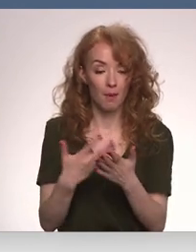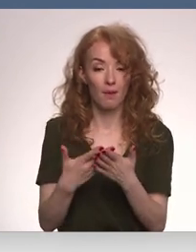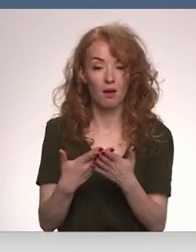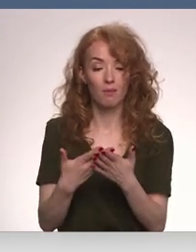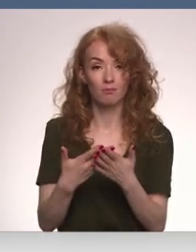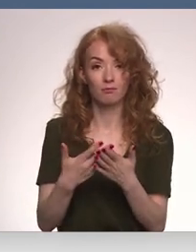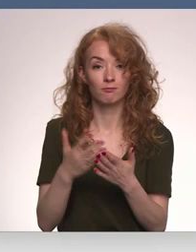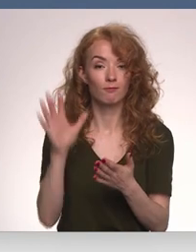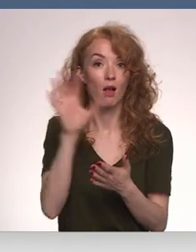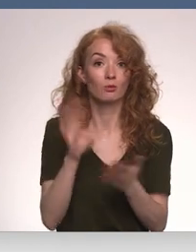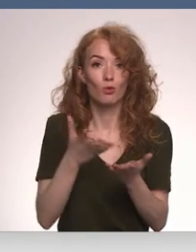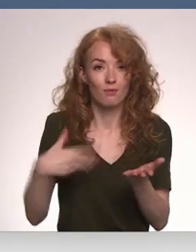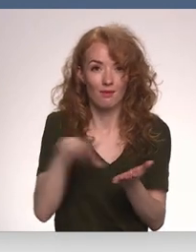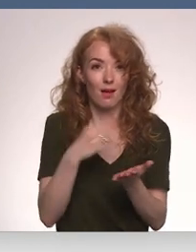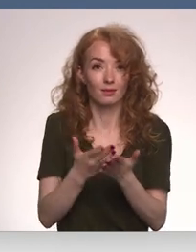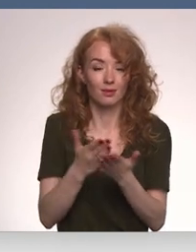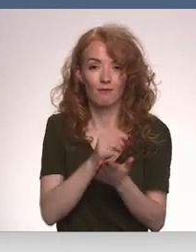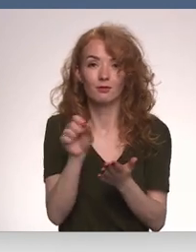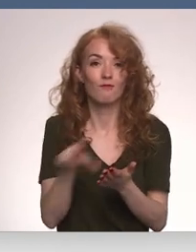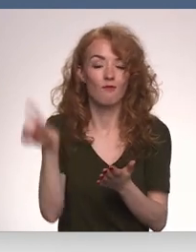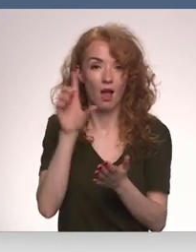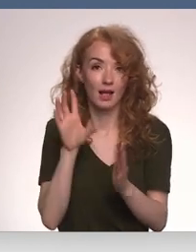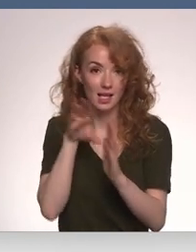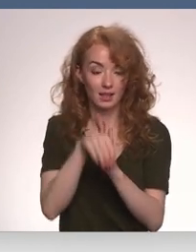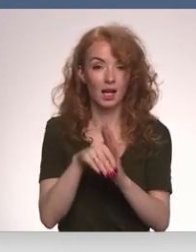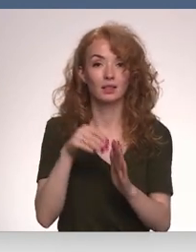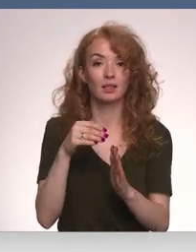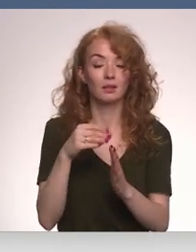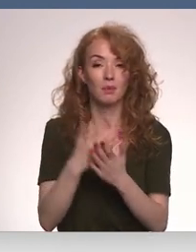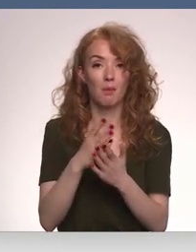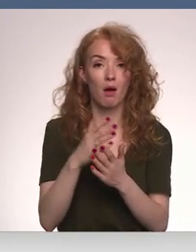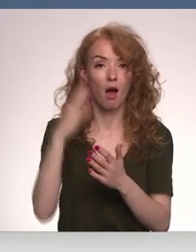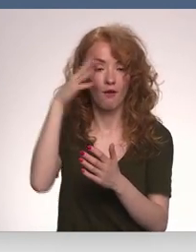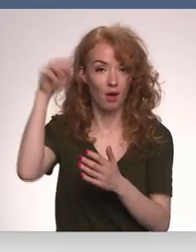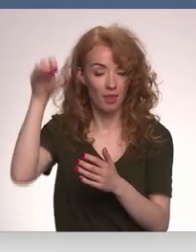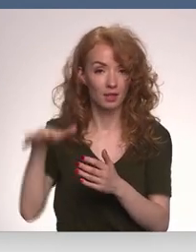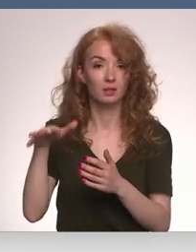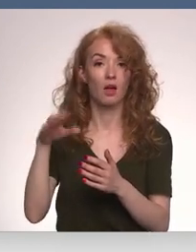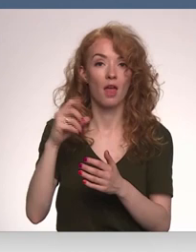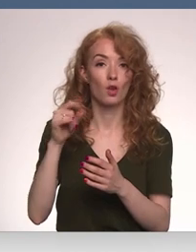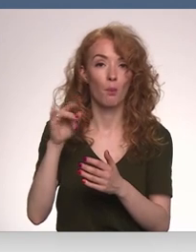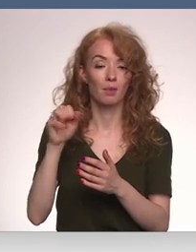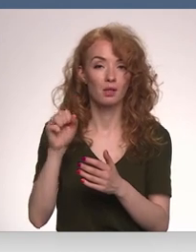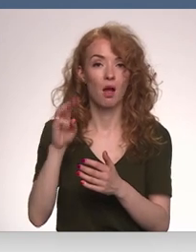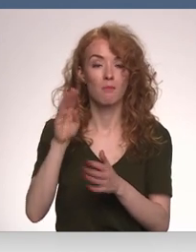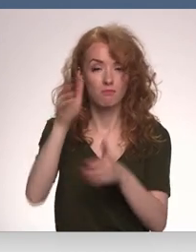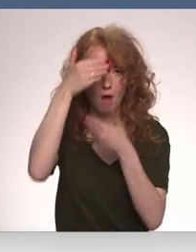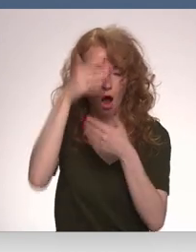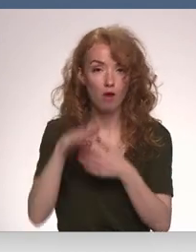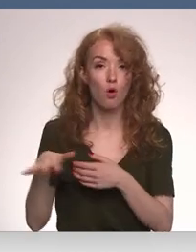valstīm, kur mēs visvairāk esam bijuši iesaistīti, gribētu minēt Afganistānu, Etiopiju, Maroku